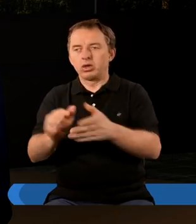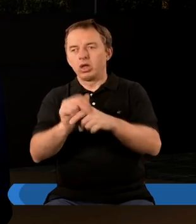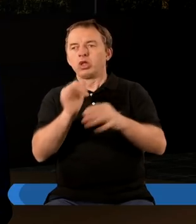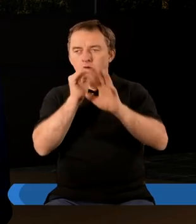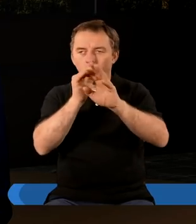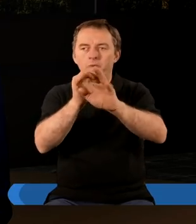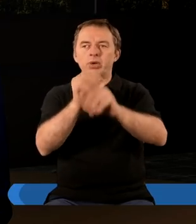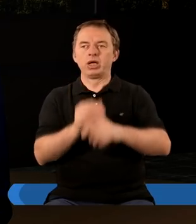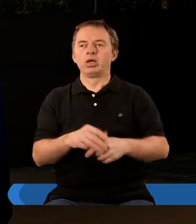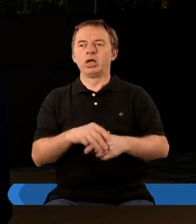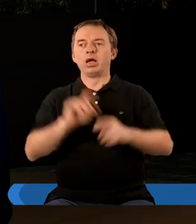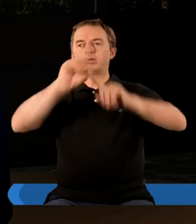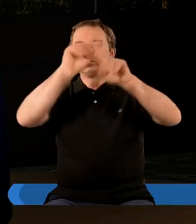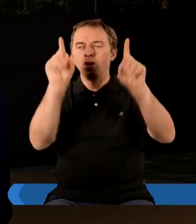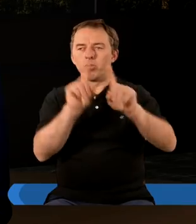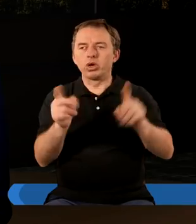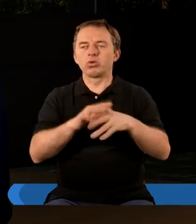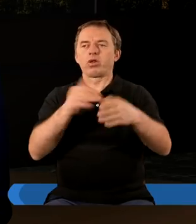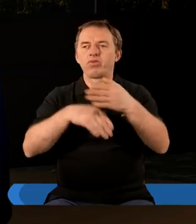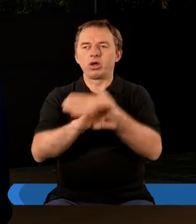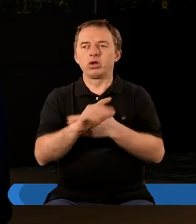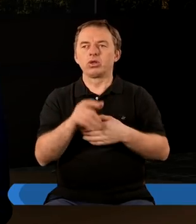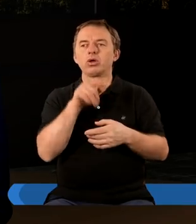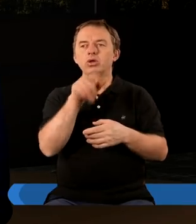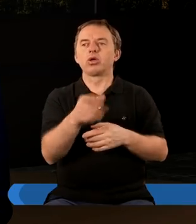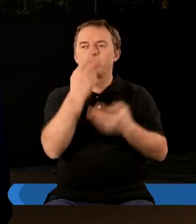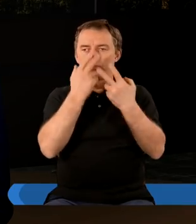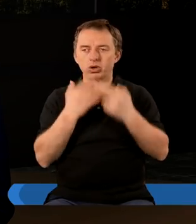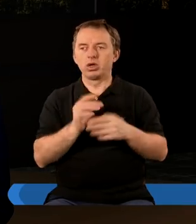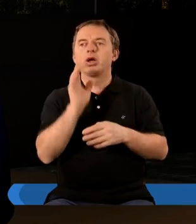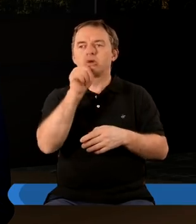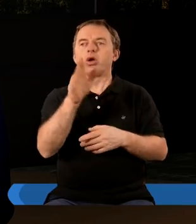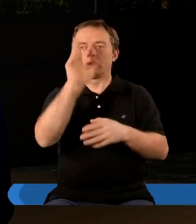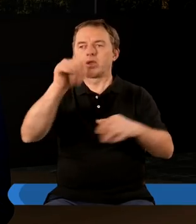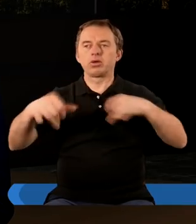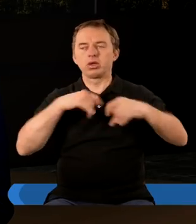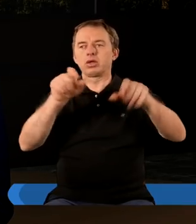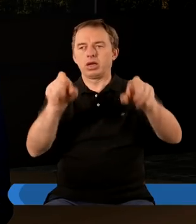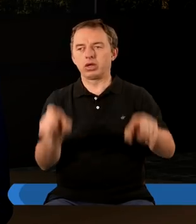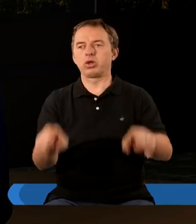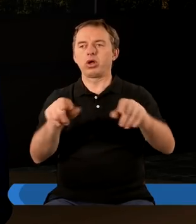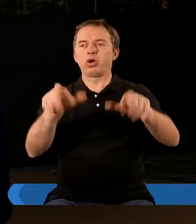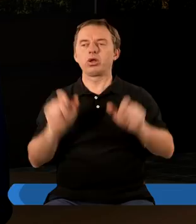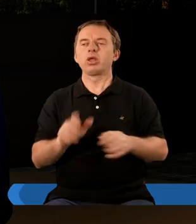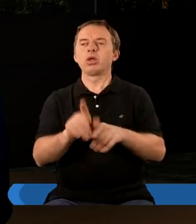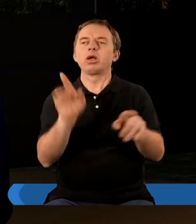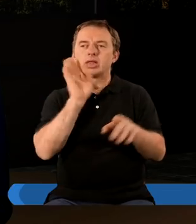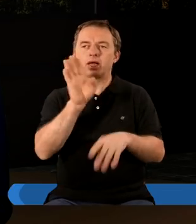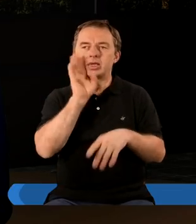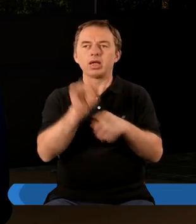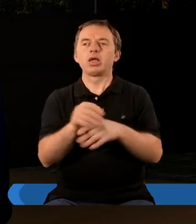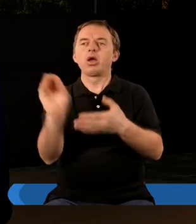głos trąby, te błyskawice, które wychodzą, od razu pokazuje nam, kto tak naprawdę siedzi na tym tronie. To są te same